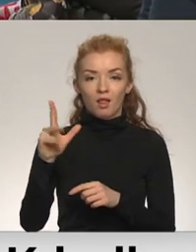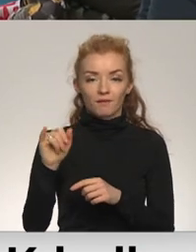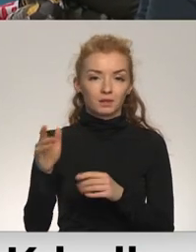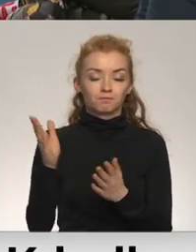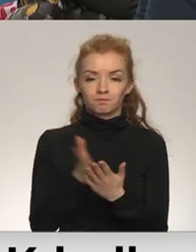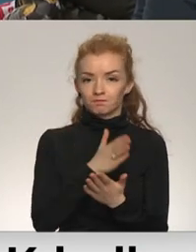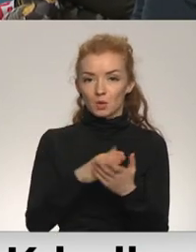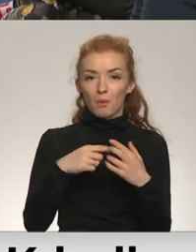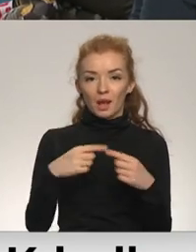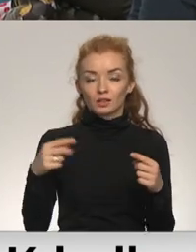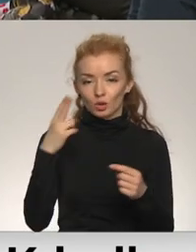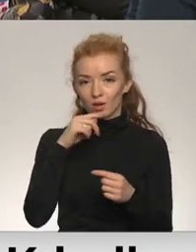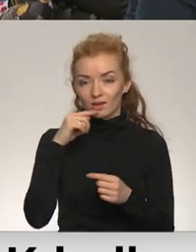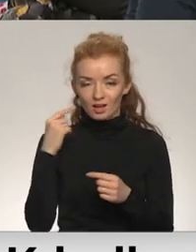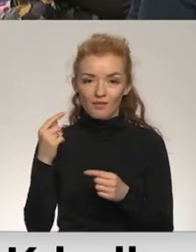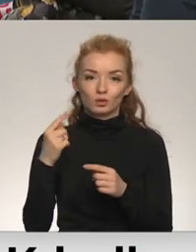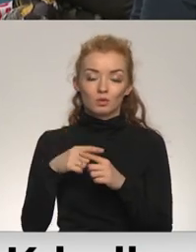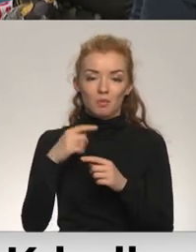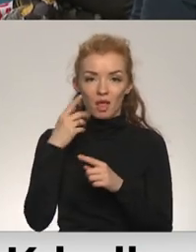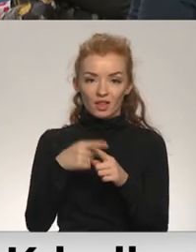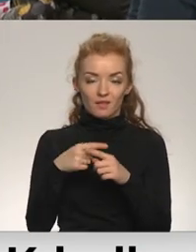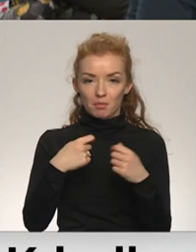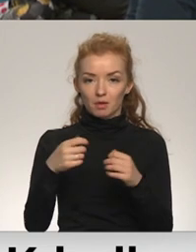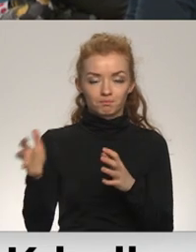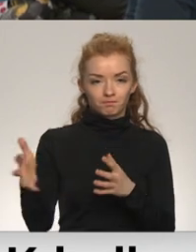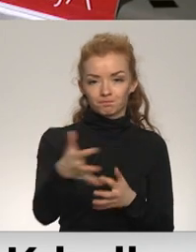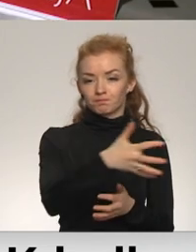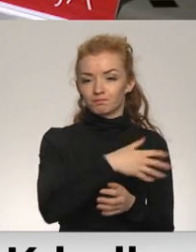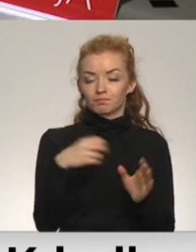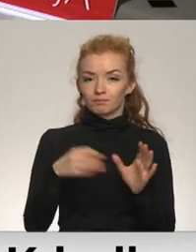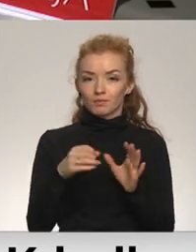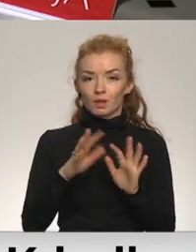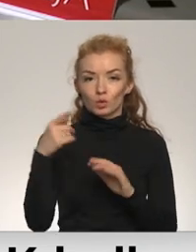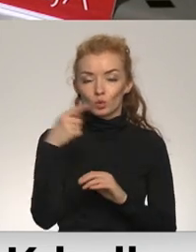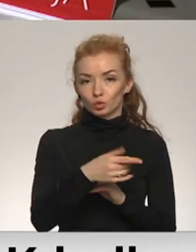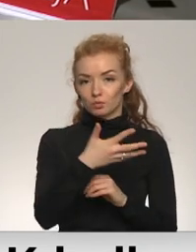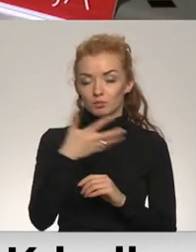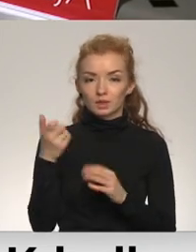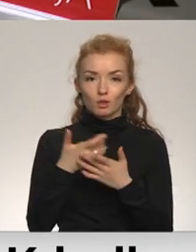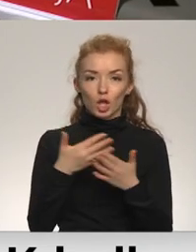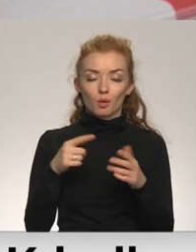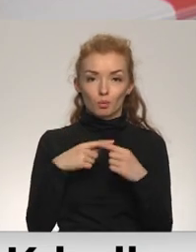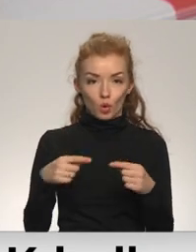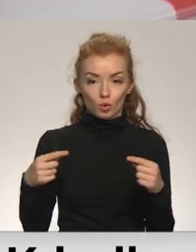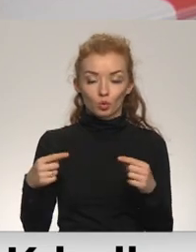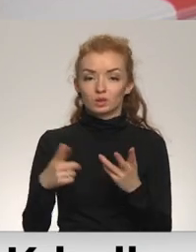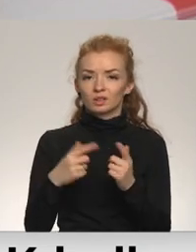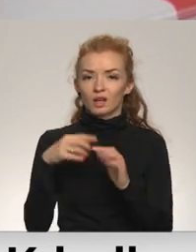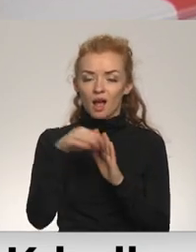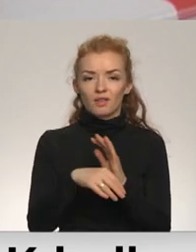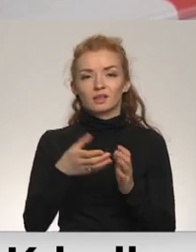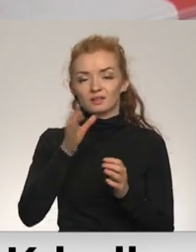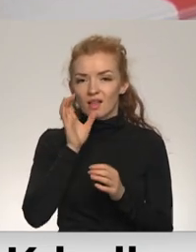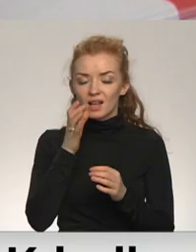Baltkrievijas preču tirdzniecību. Kā norādīja Maksim, no veikalu plauktiem tiek izņemta vairāk nekā dažādu produktu, to skaitā dažādi